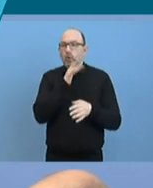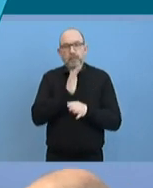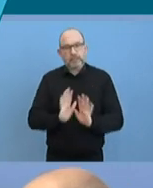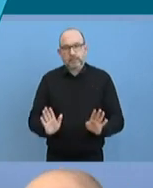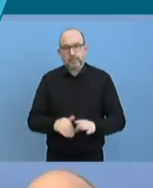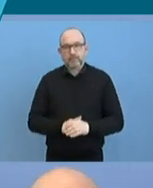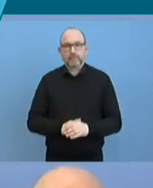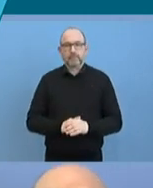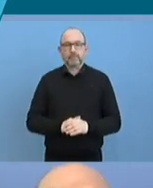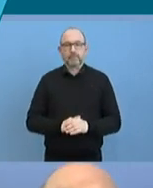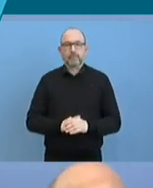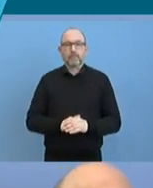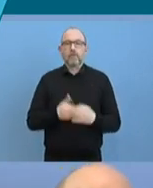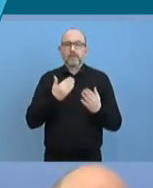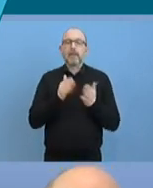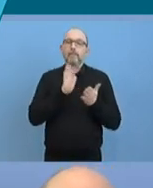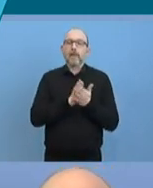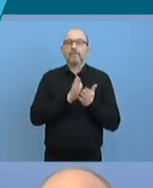Dazu weiter im Gespräch.